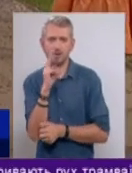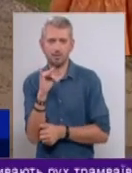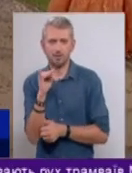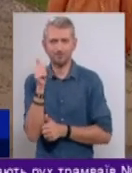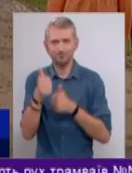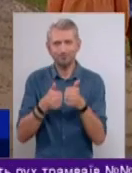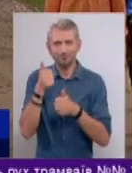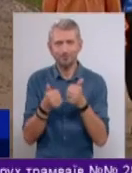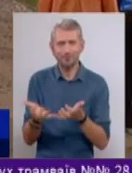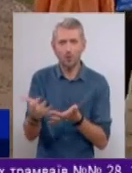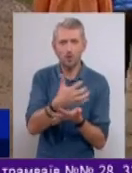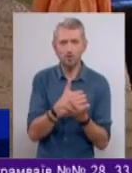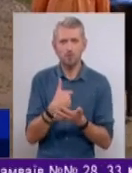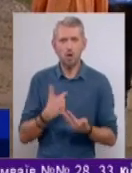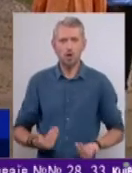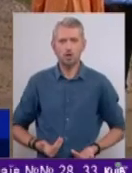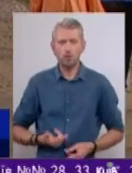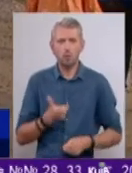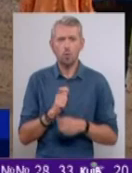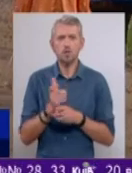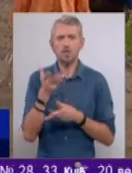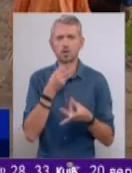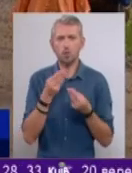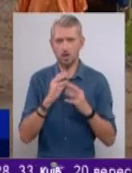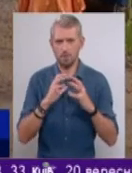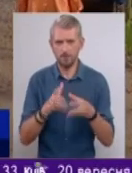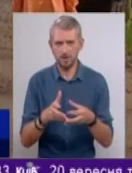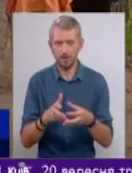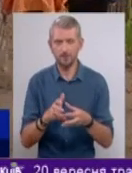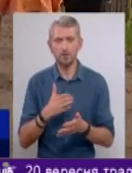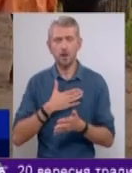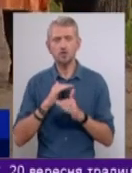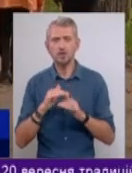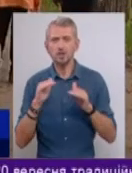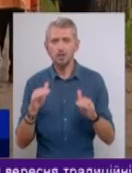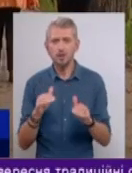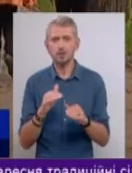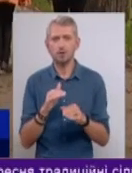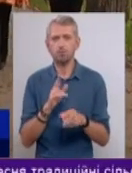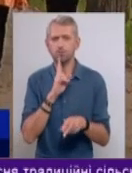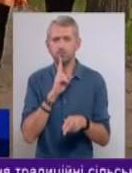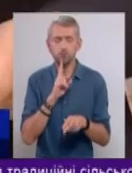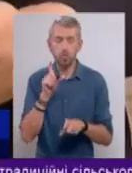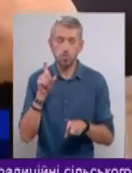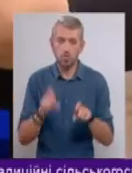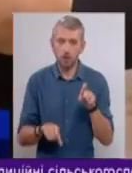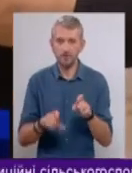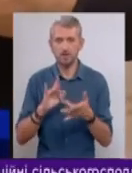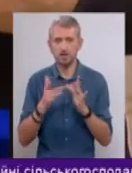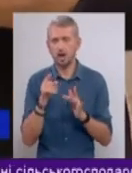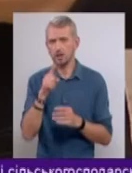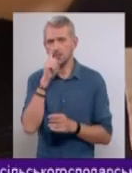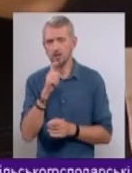Ми живемо в більшій степені в виртуальному мірі. Наші діти пропадають в інтернетах. Вони не